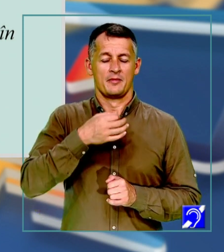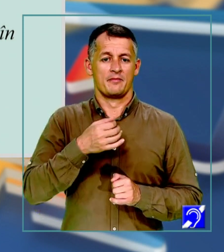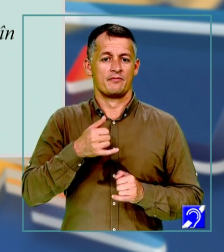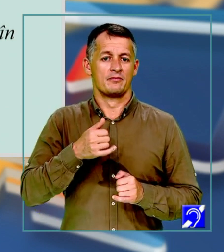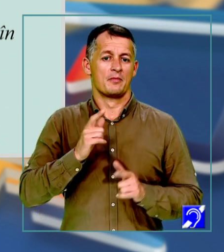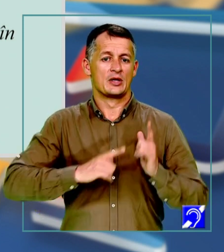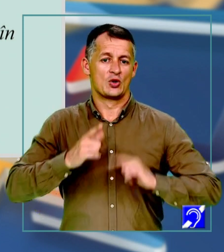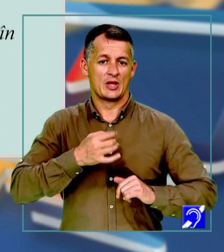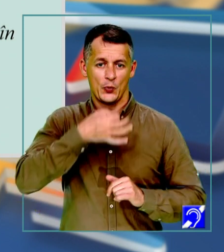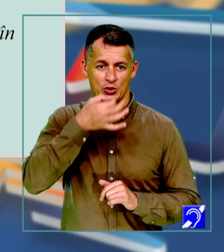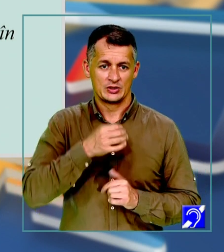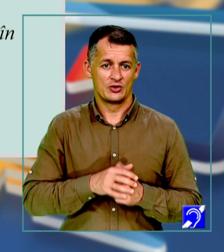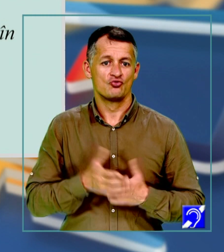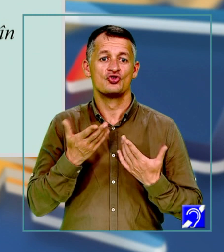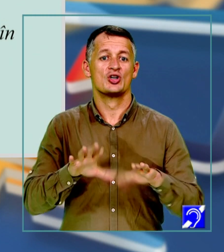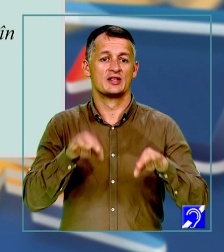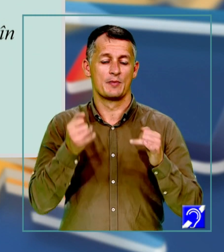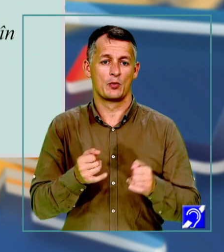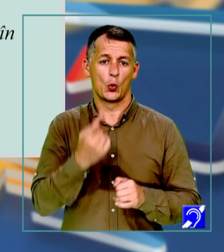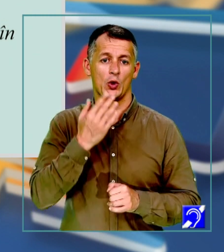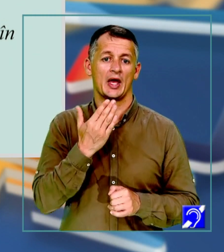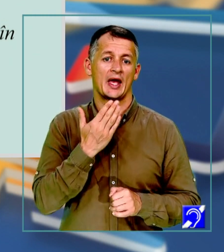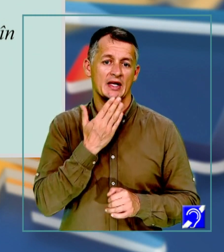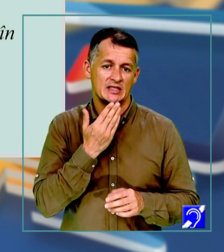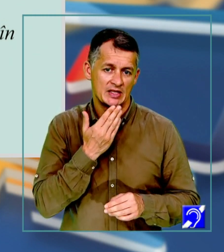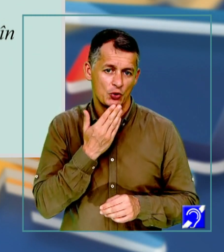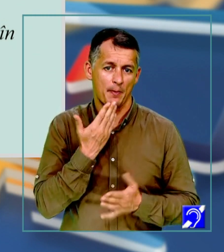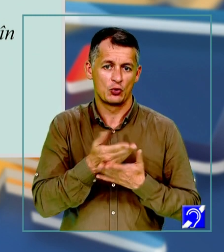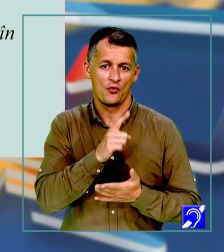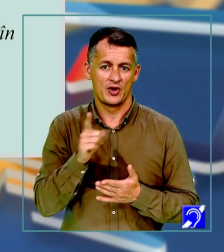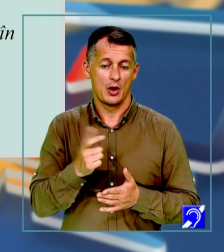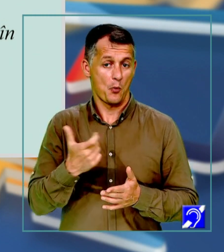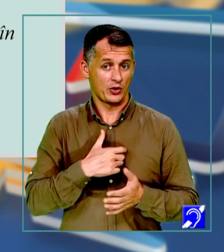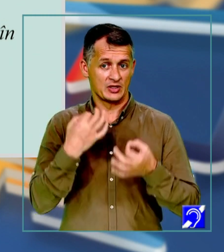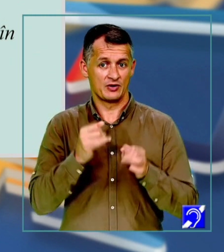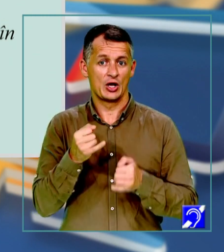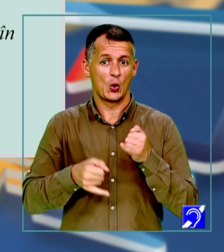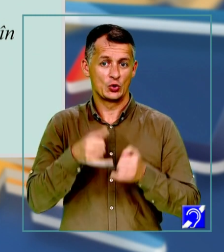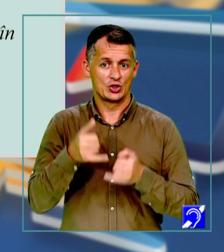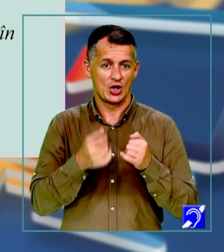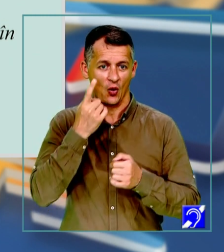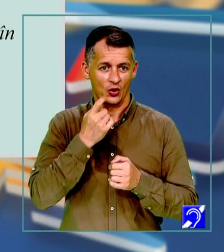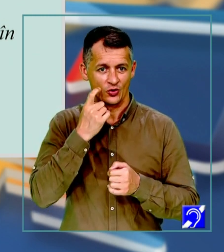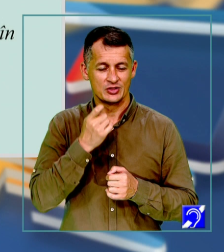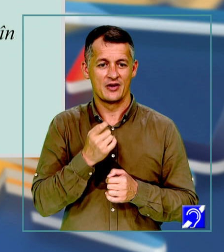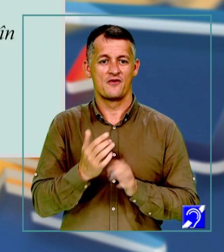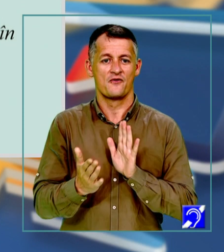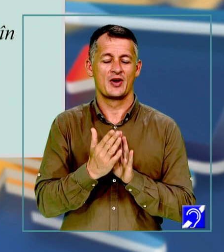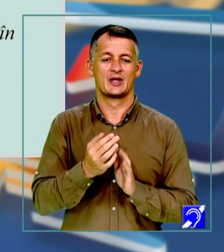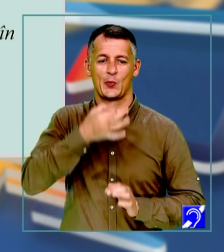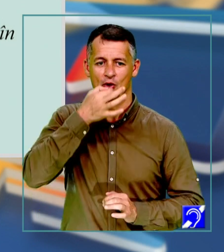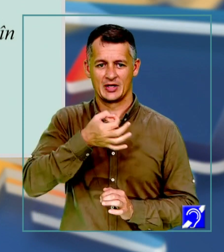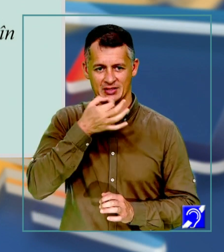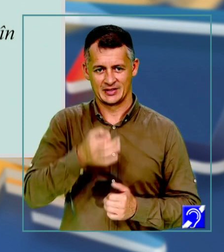Dar un exemplu pentru fiecare poate fi un inginer curios în fața poeziei. Și